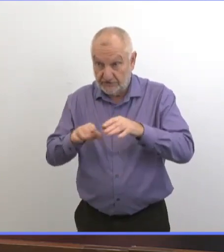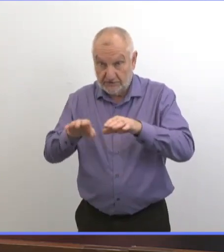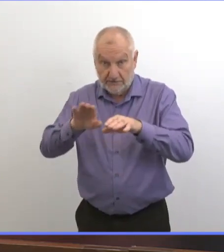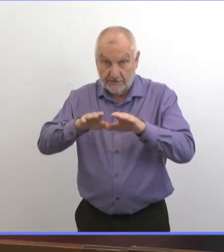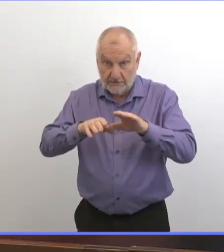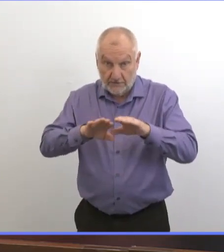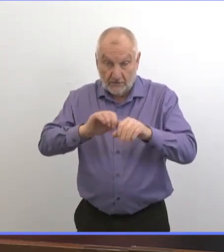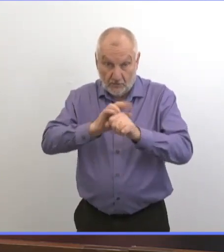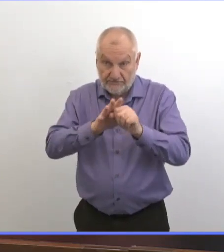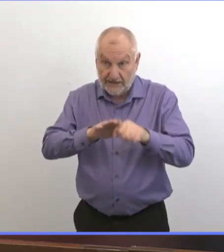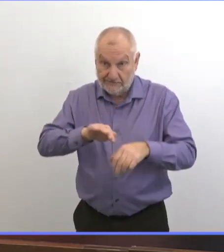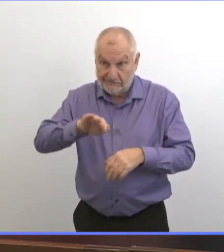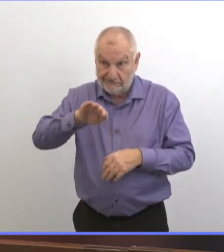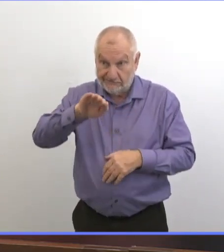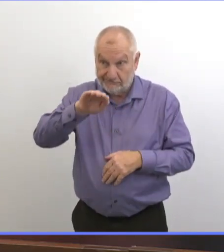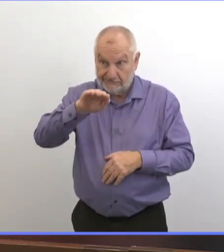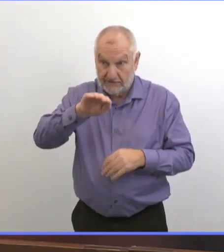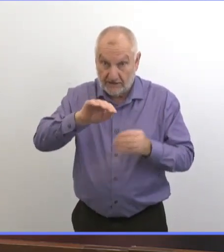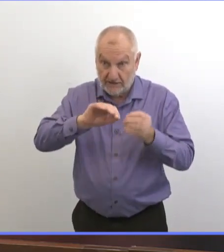C'est vraiment, oui, les chiffres.